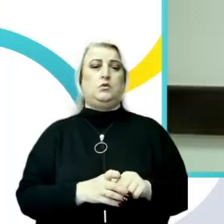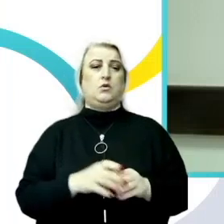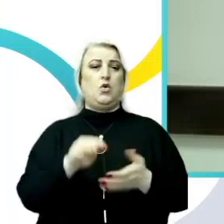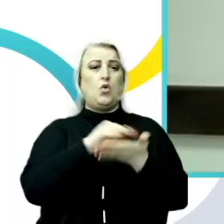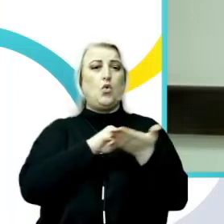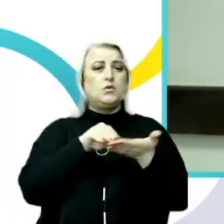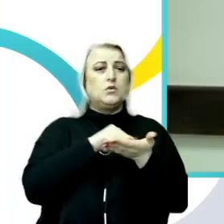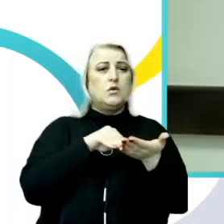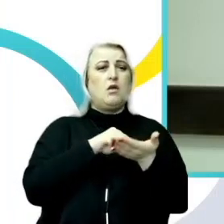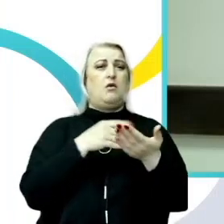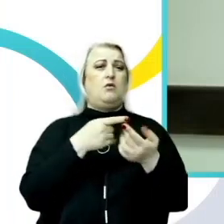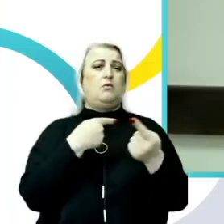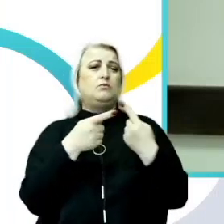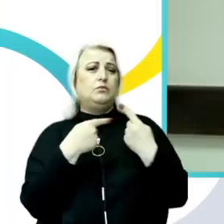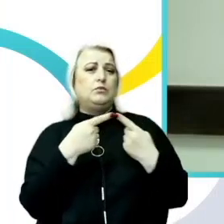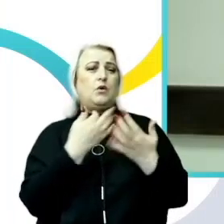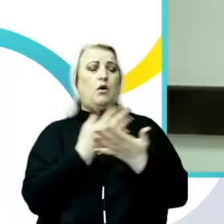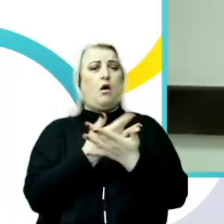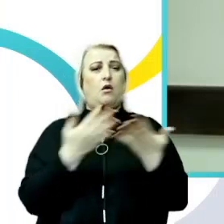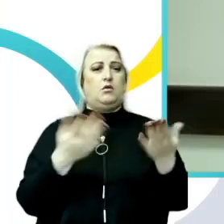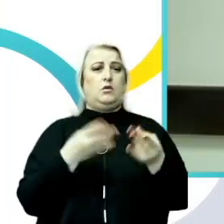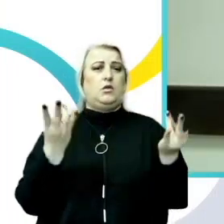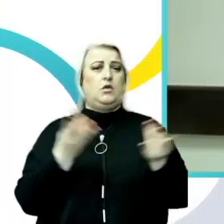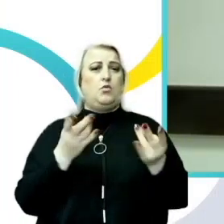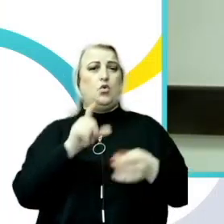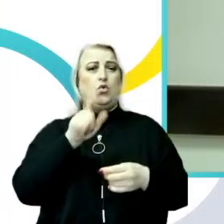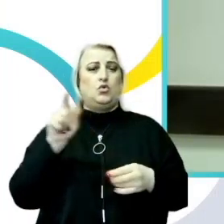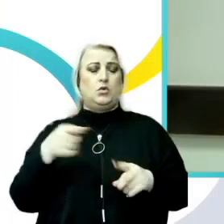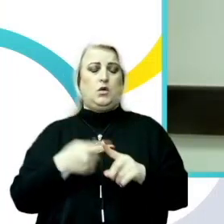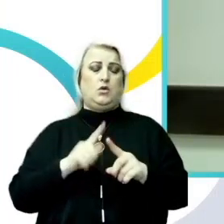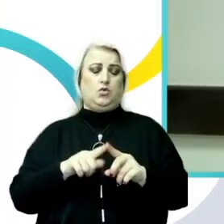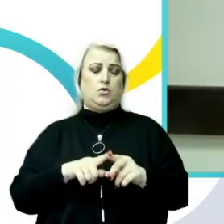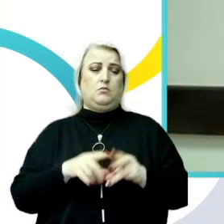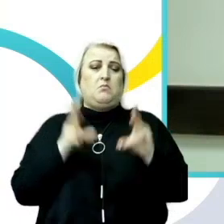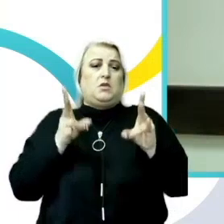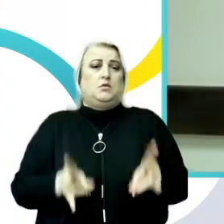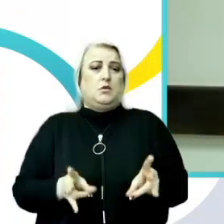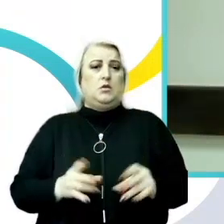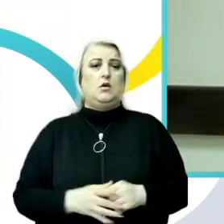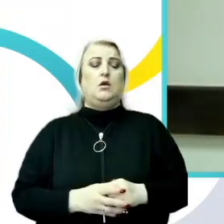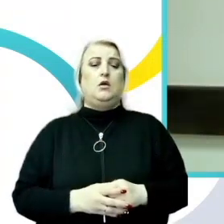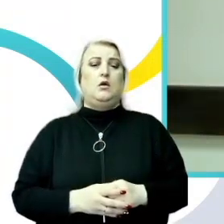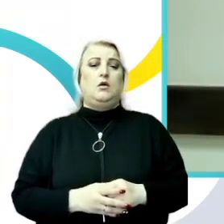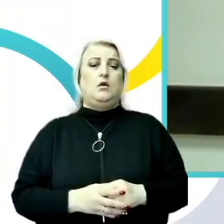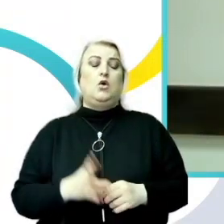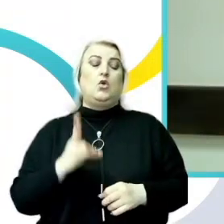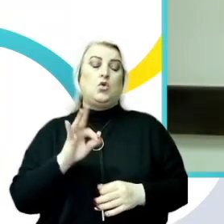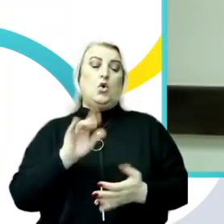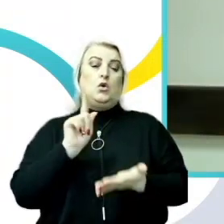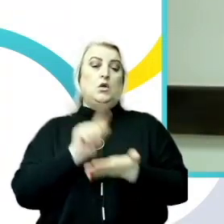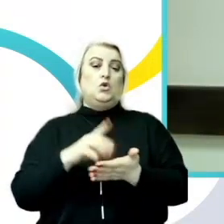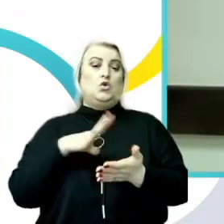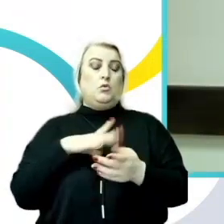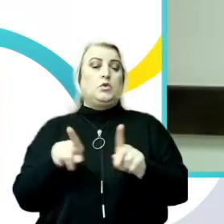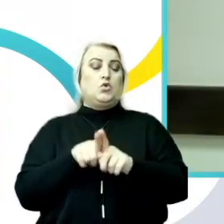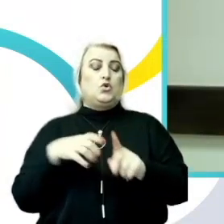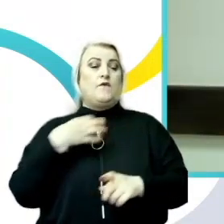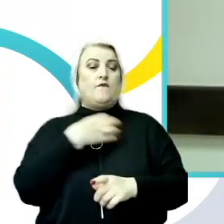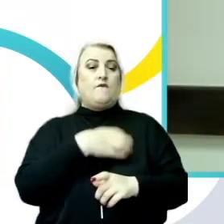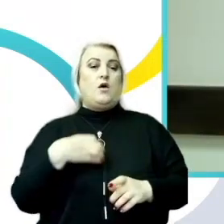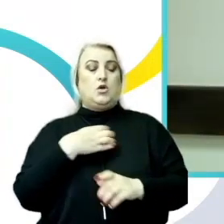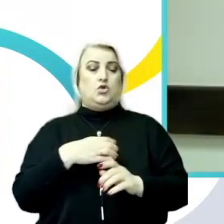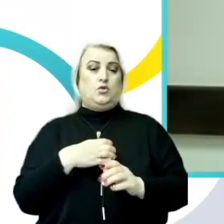și alte nevoi ale persoanei pe care se confruntă cu un caz de hărțuire sexuală, dar trebuie să aibă acele elemente importante de